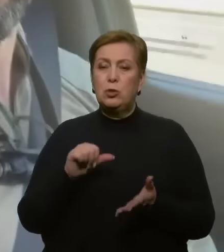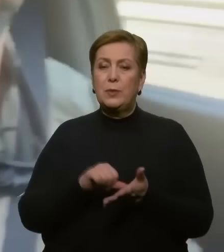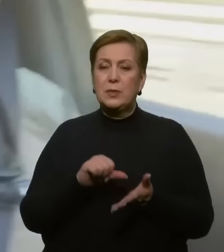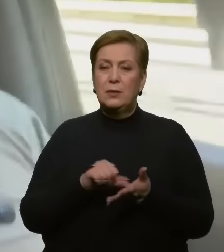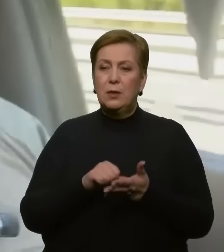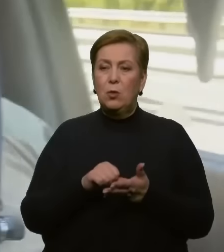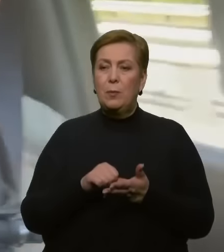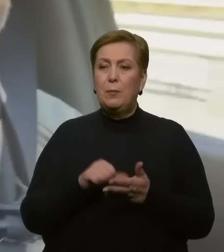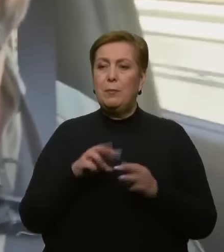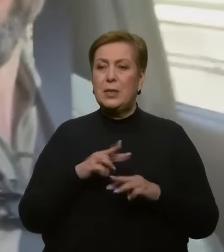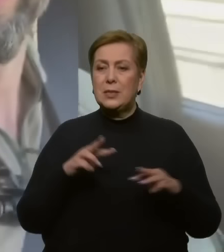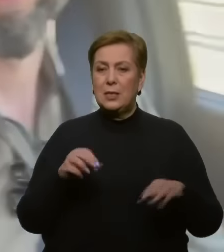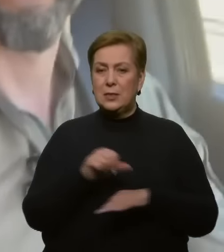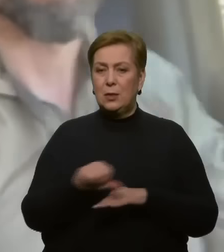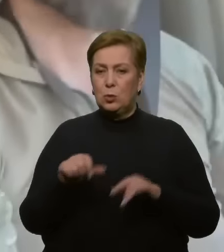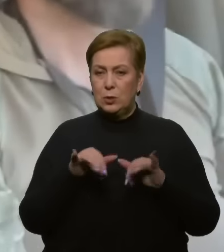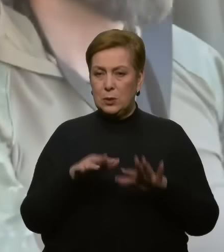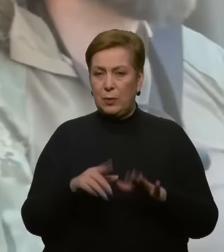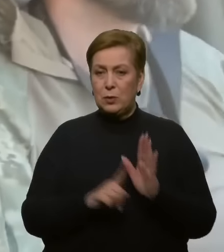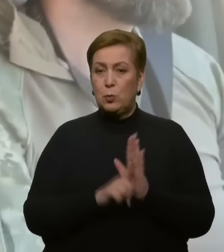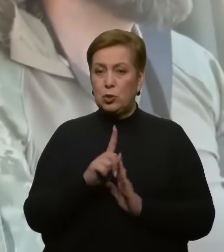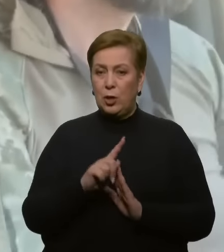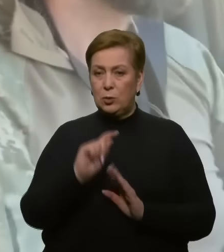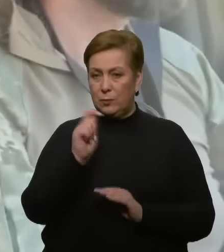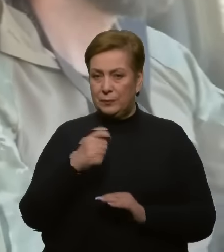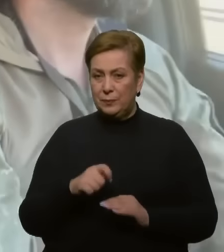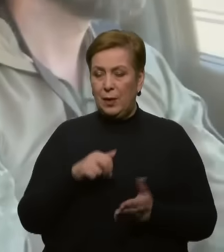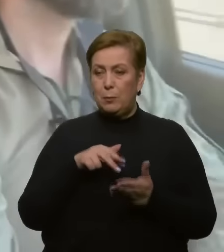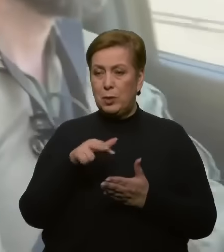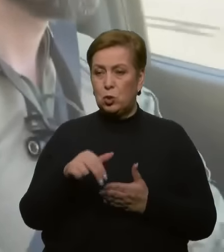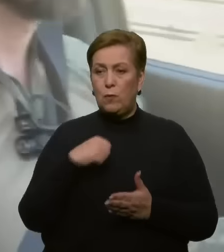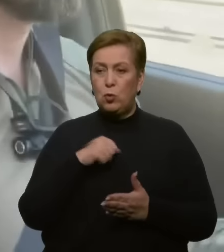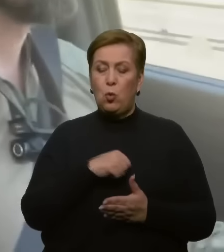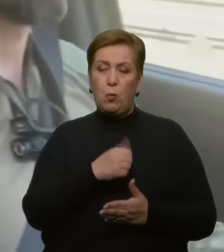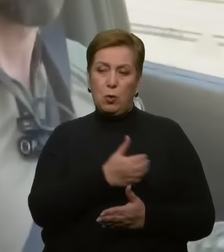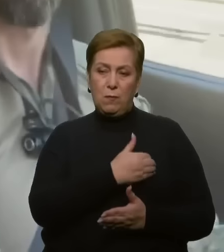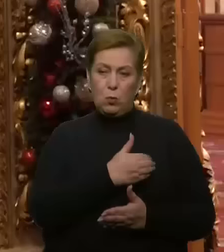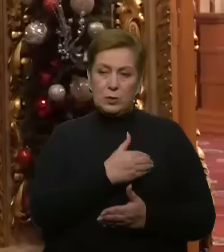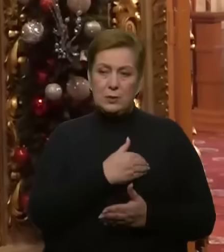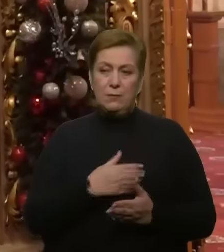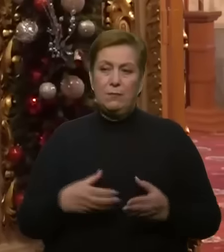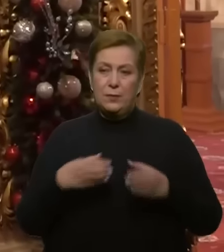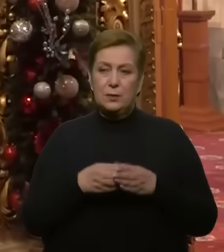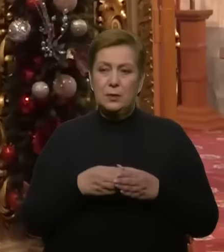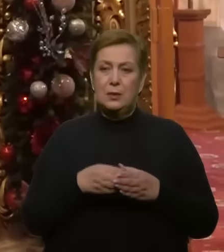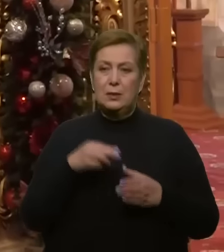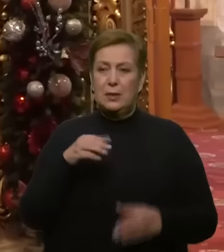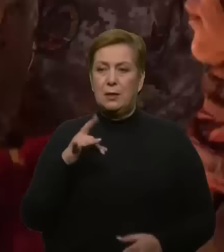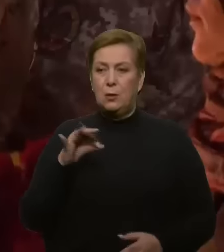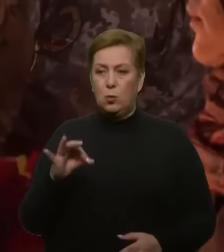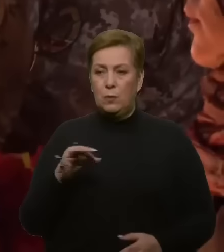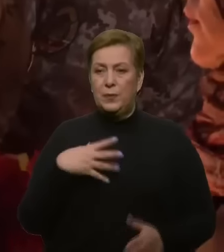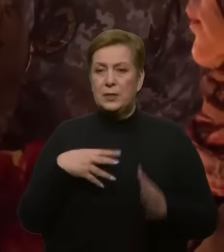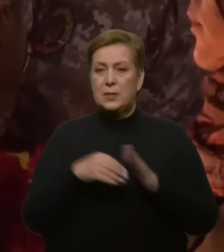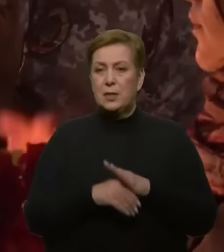Спочатком бав на масштабного вторгнення, добровольцем пішов захищати Україну в складі 130-го батальйону ТРО. Загинув в грудні 22